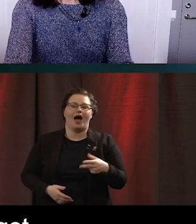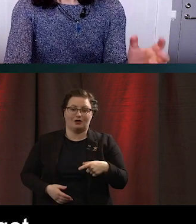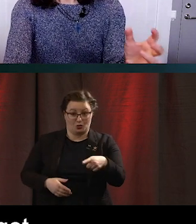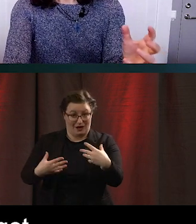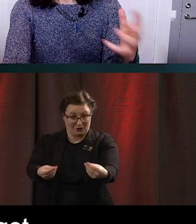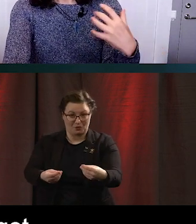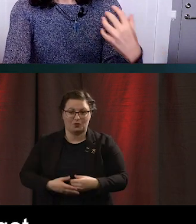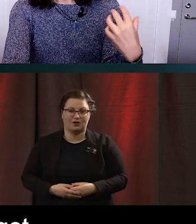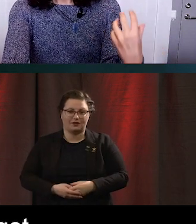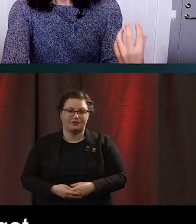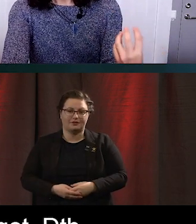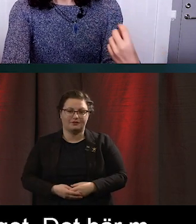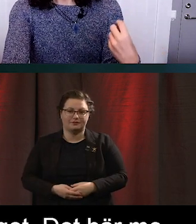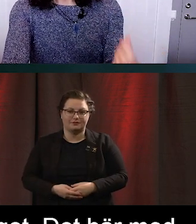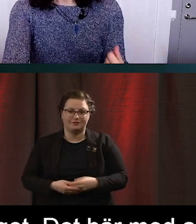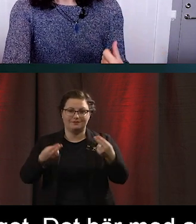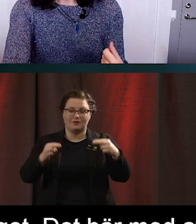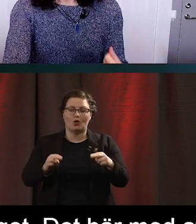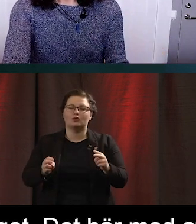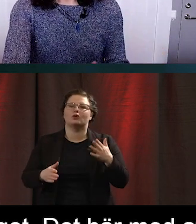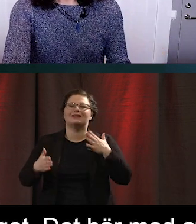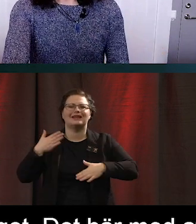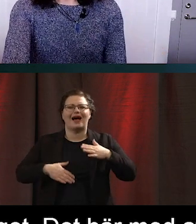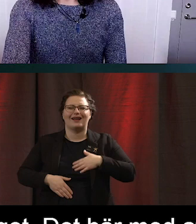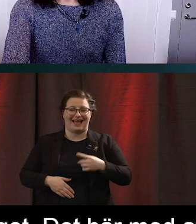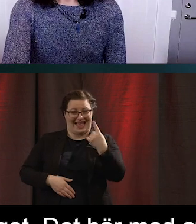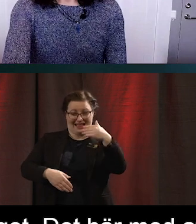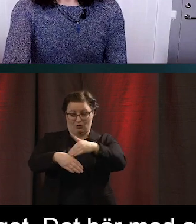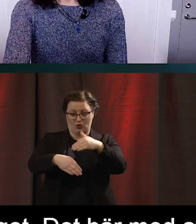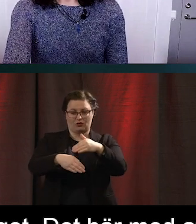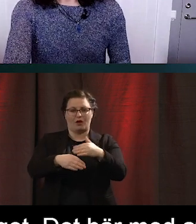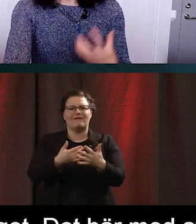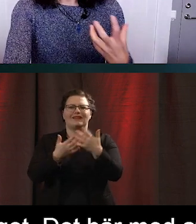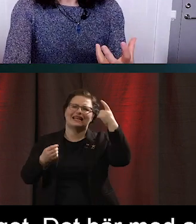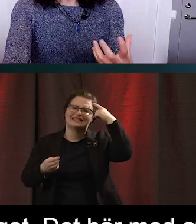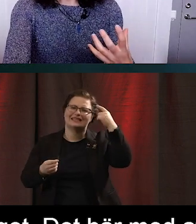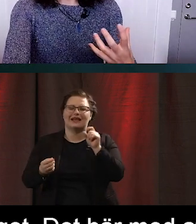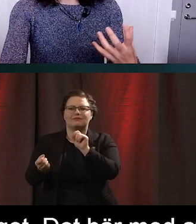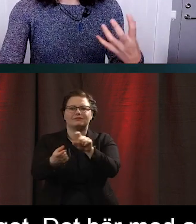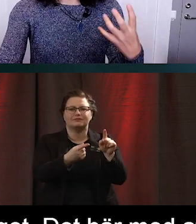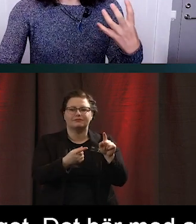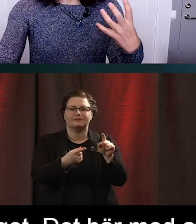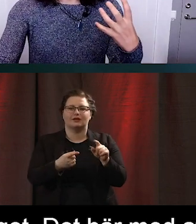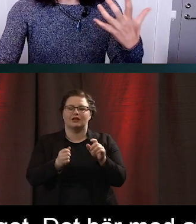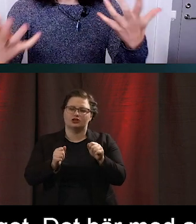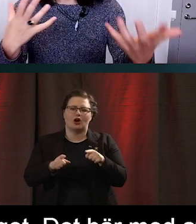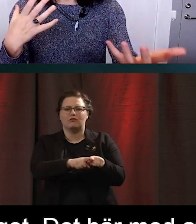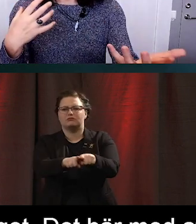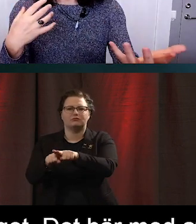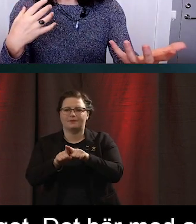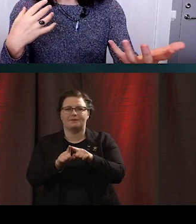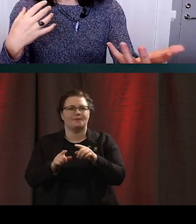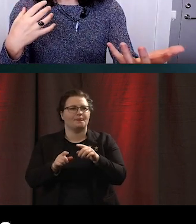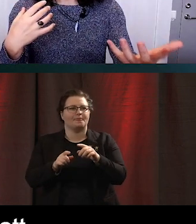Och framförallt det här med att stimulera flera sinnen med samma budskap är väldigt viktigt. Att det är kohärent. Att vi inte behöver få